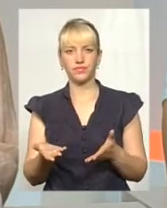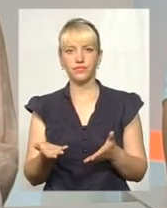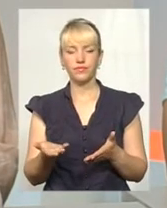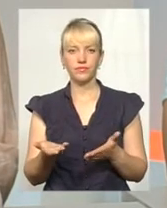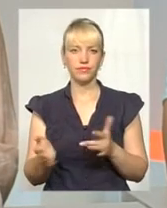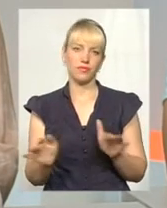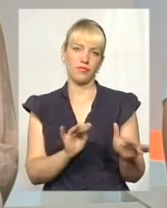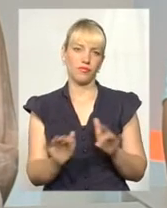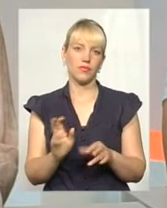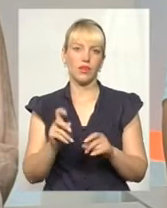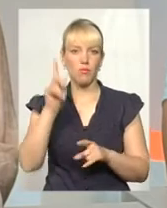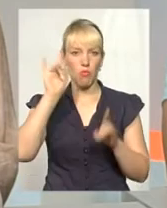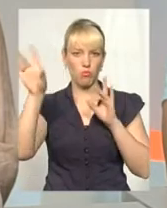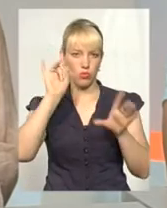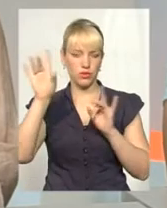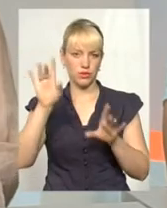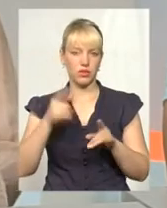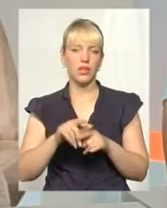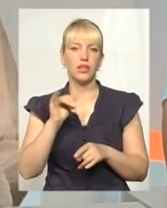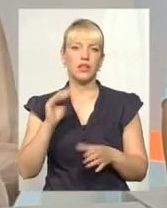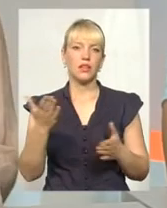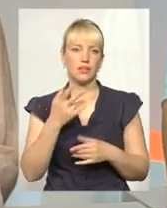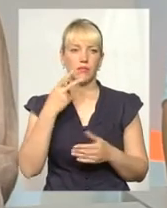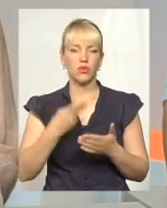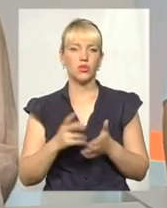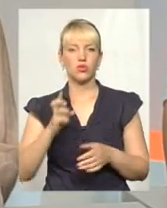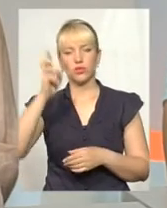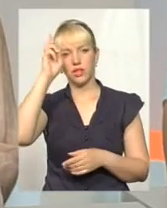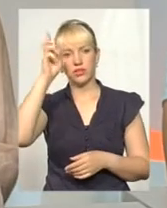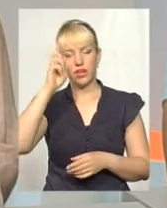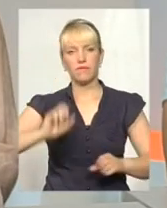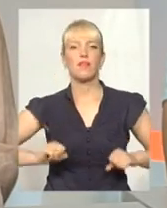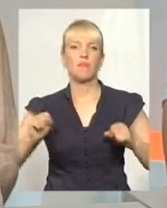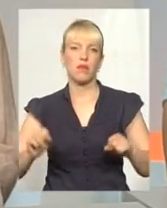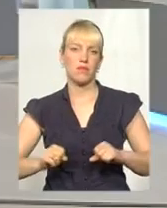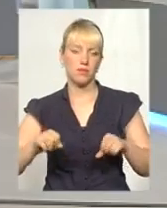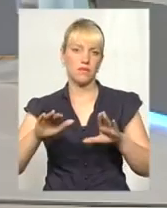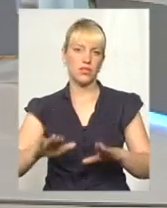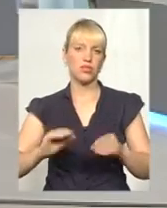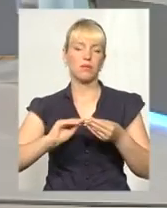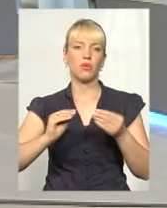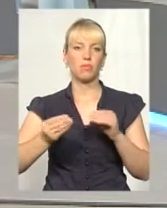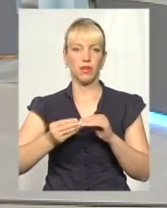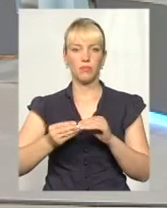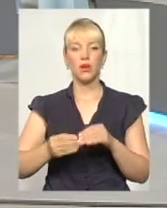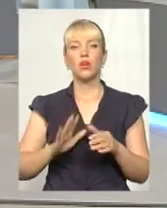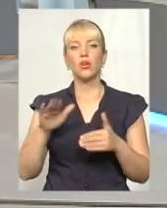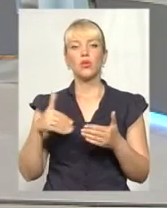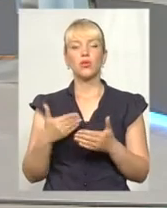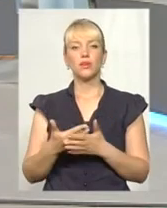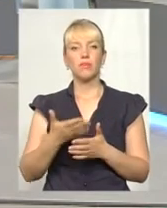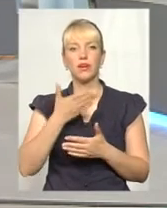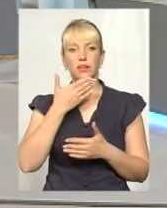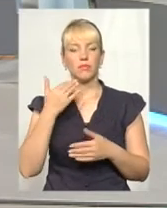більше популістські, які б показали те, що держава намагається вирішити проблему. До тепер до нас не